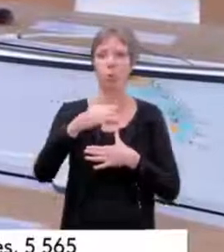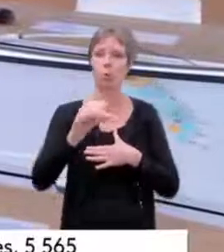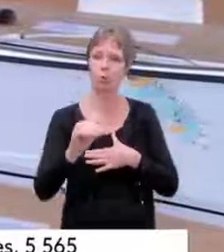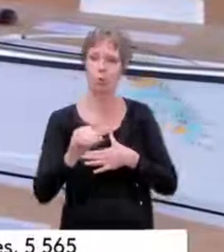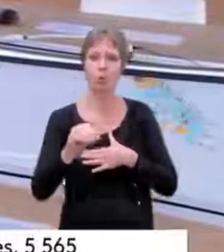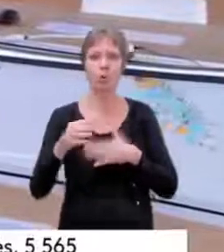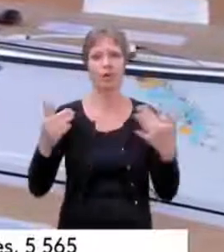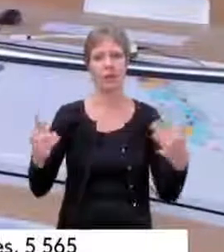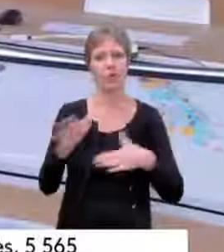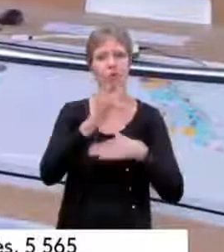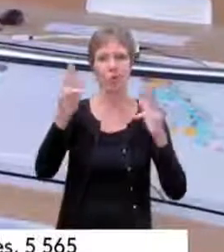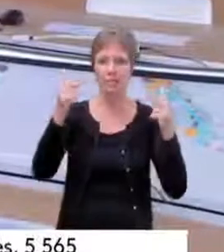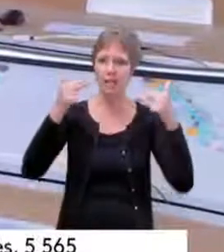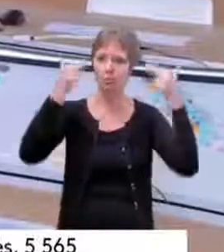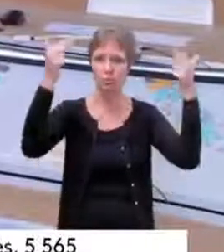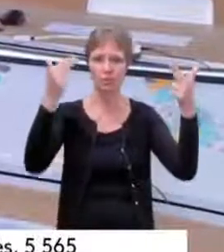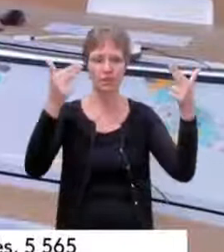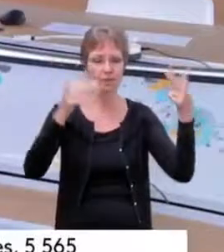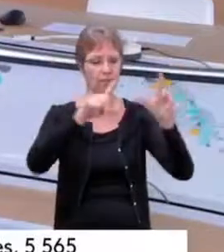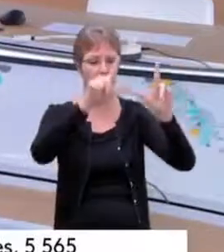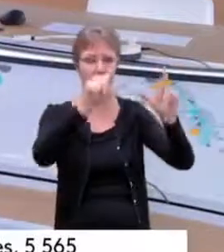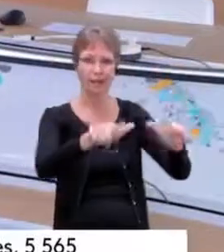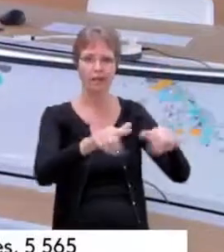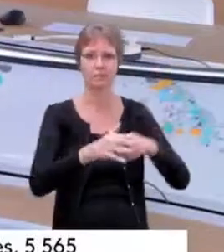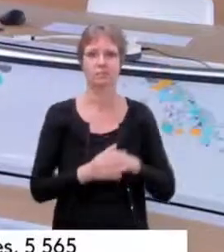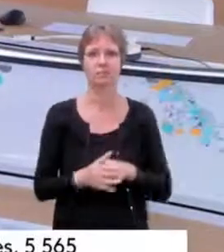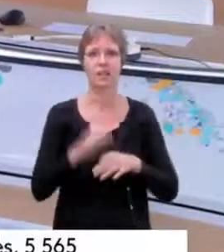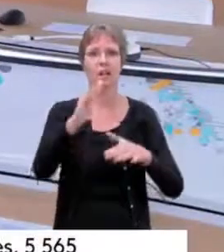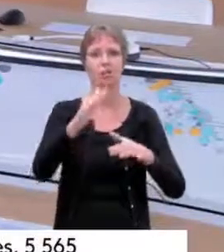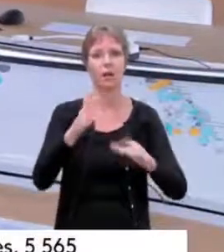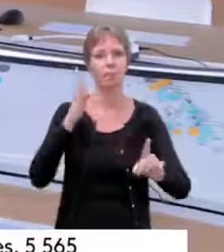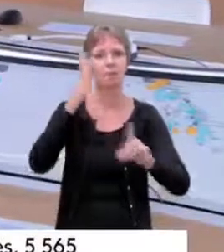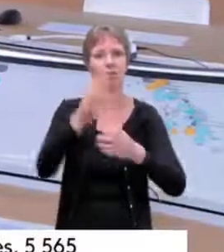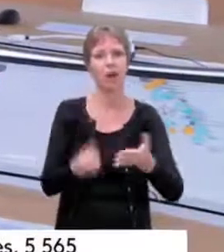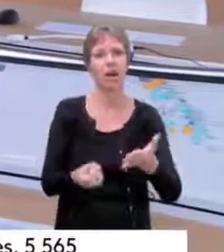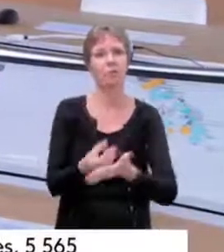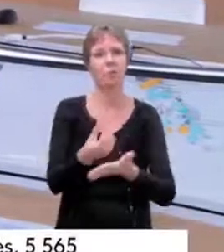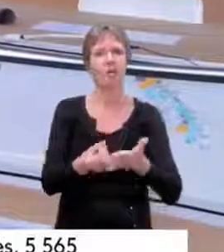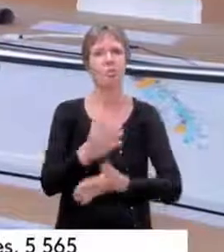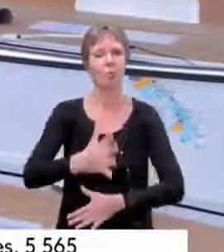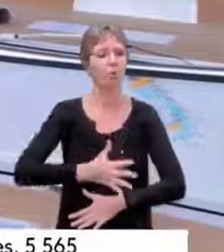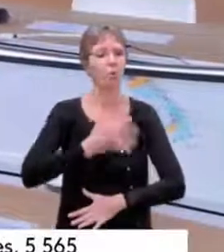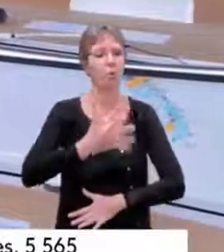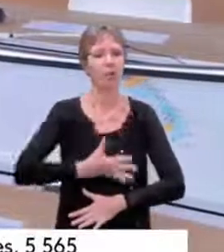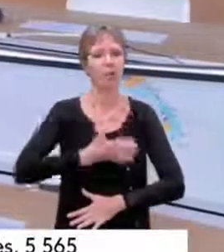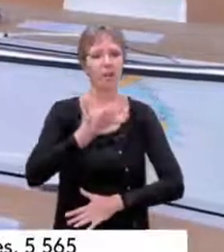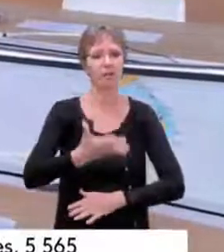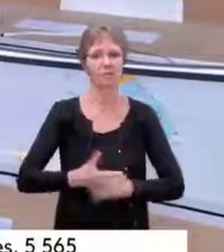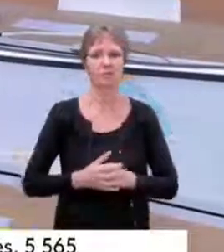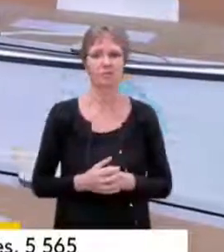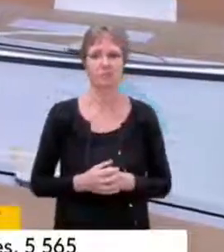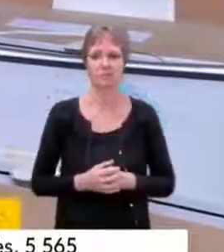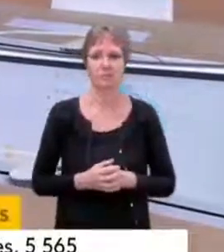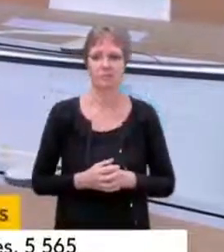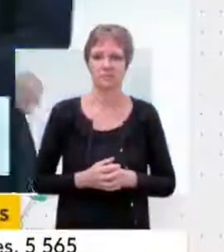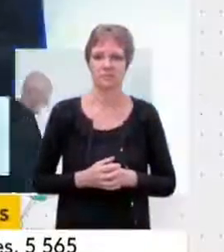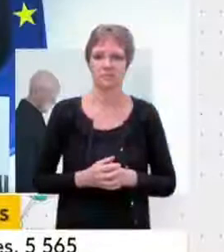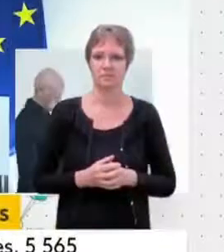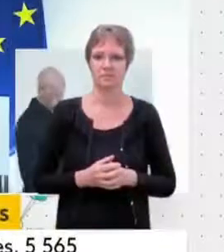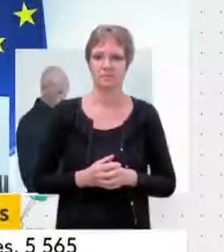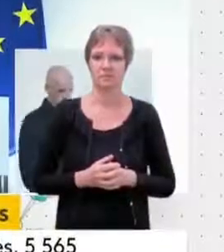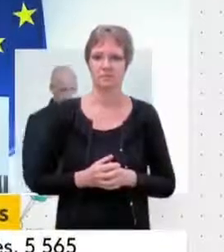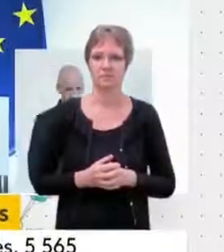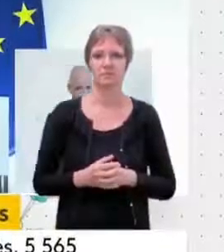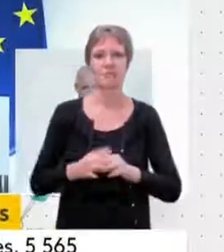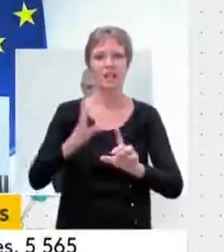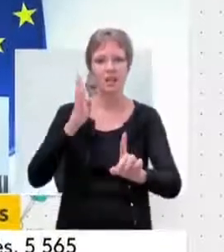Merci d'être avec nous, Daniel Obono. Qu'est-ce que vous attendez précisément de cette mission d'information ? D'abord, je tiens à préciser par rapport à ce qui a